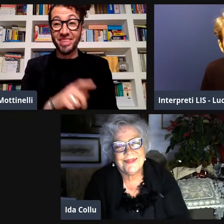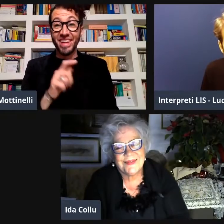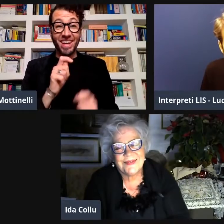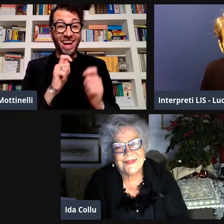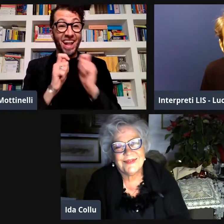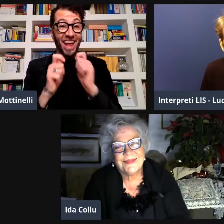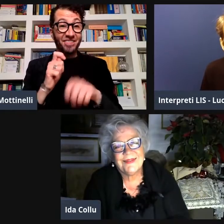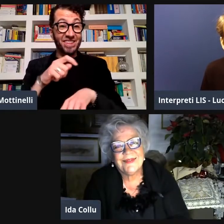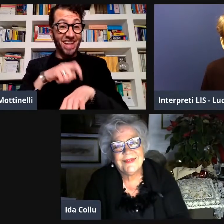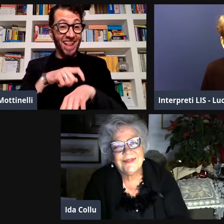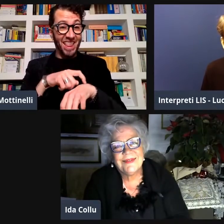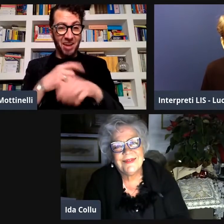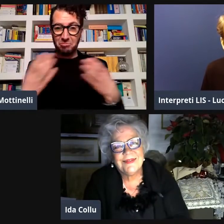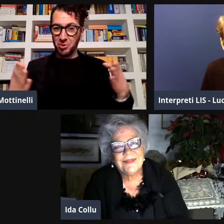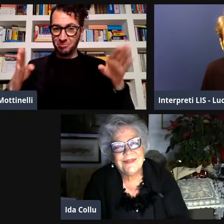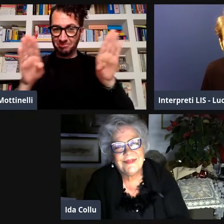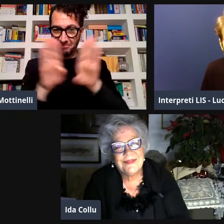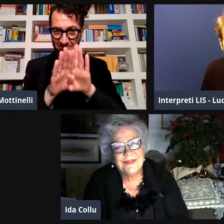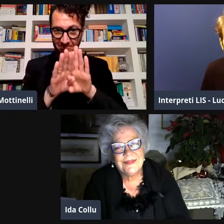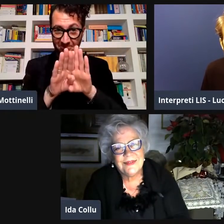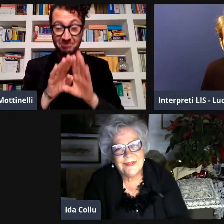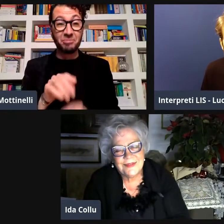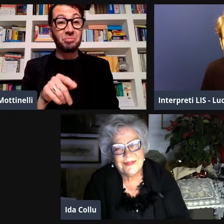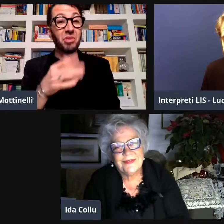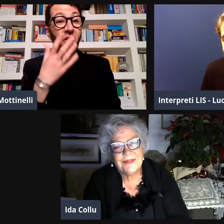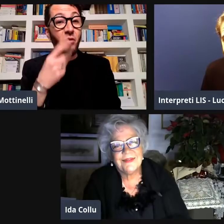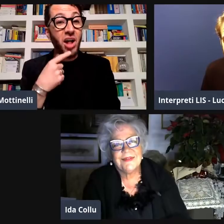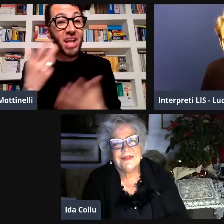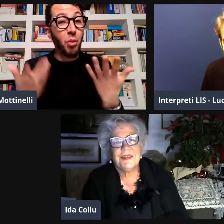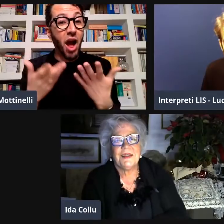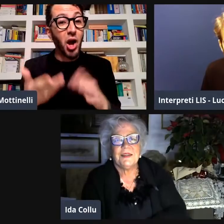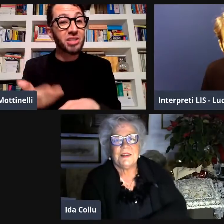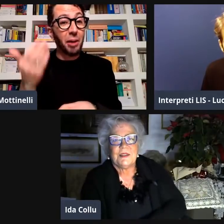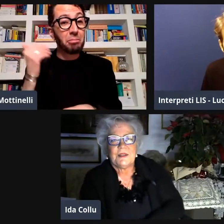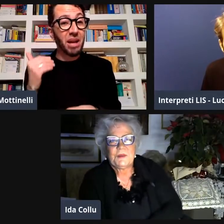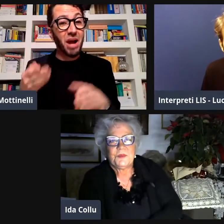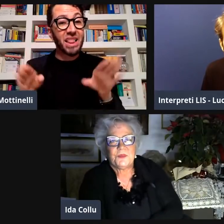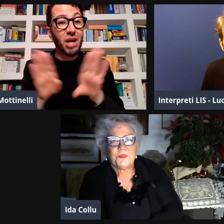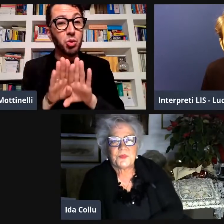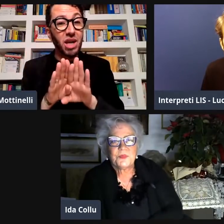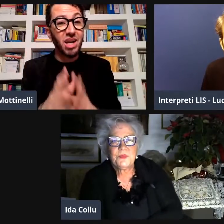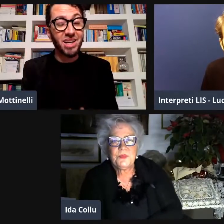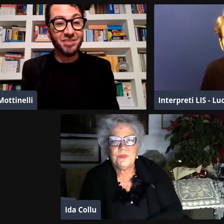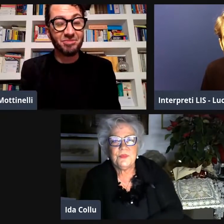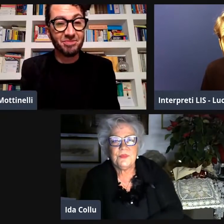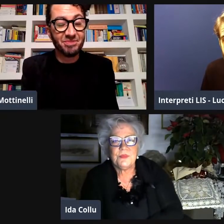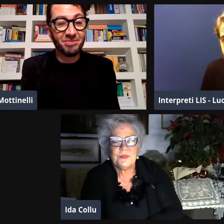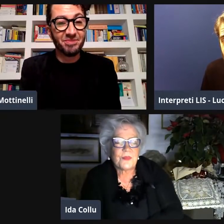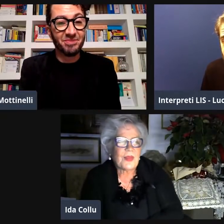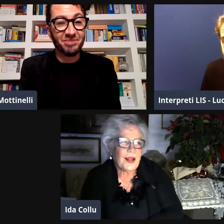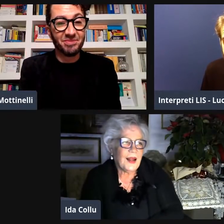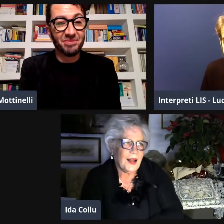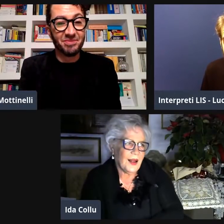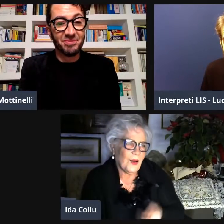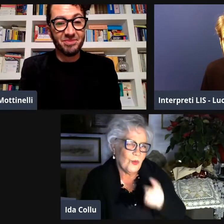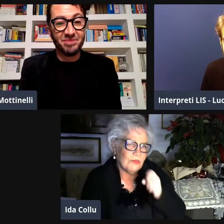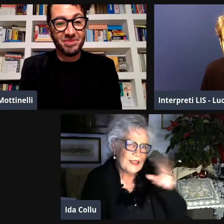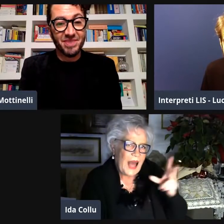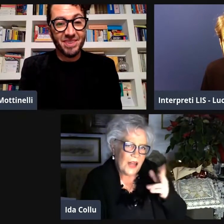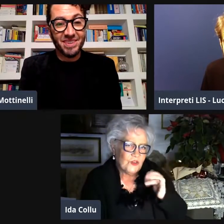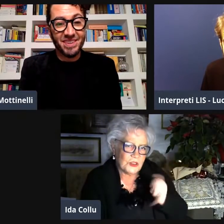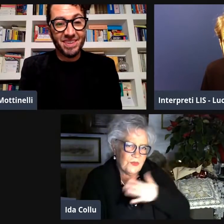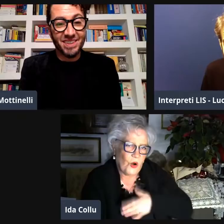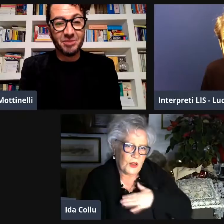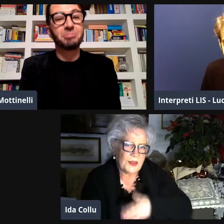grazie grazie da Collu grazie dell'intervista che si è conclusa vuoi dire qualcosa prima di chiudere?